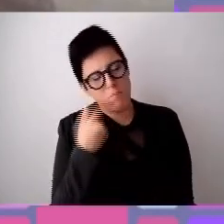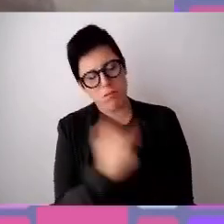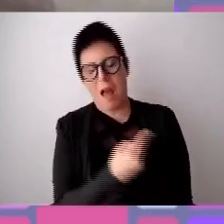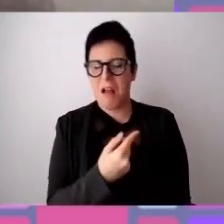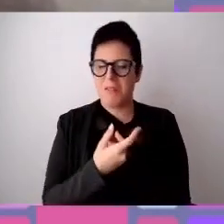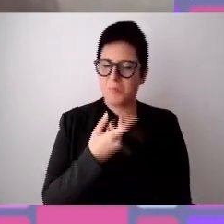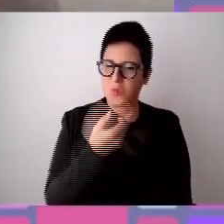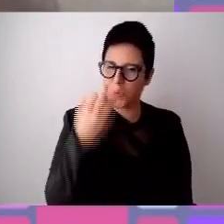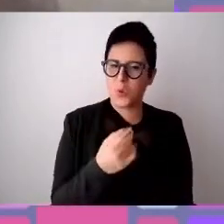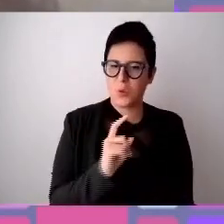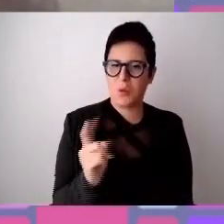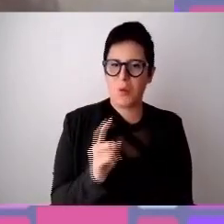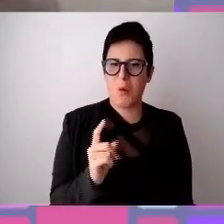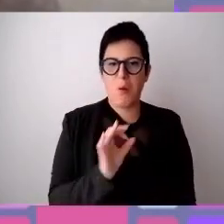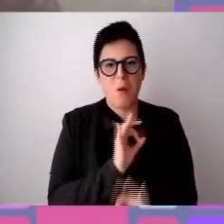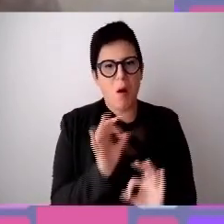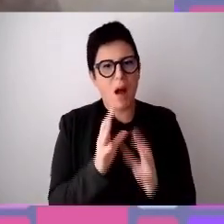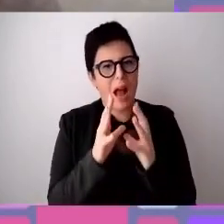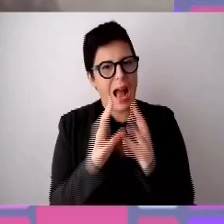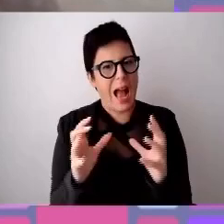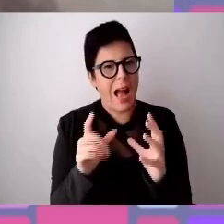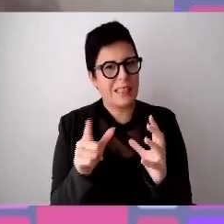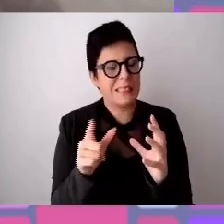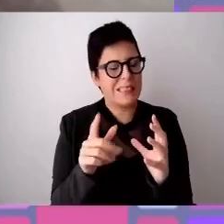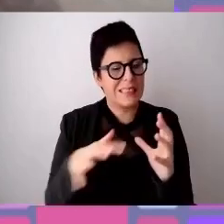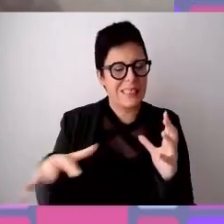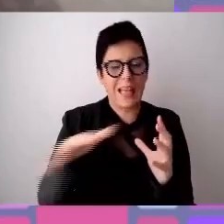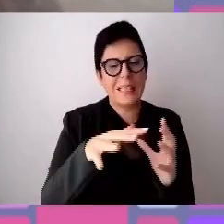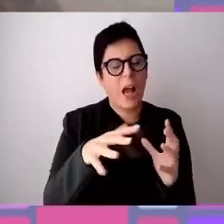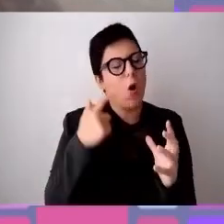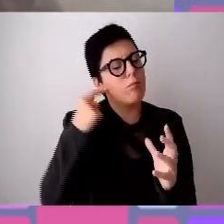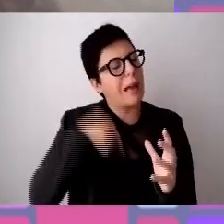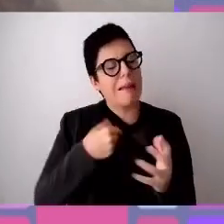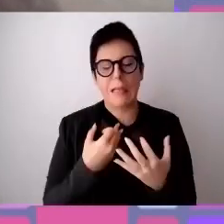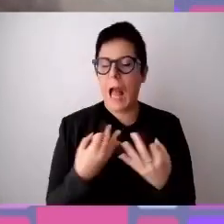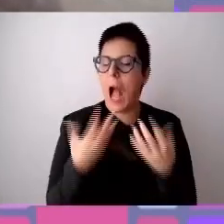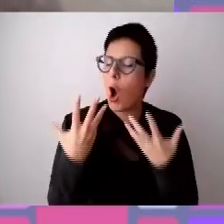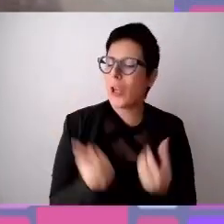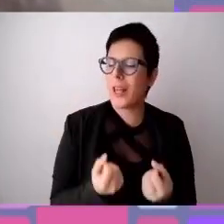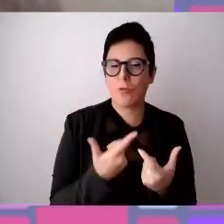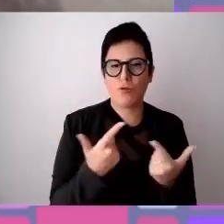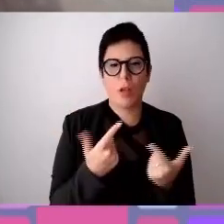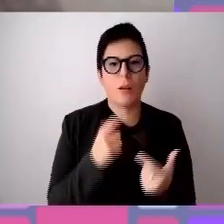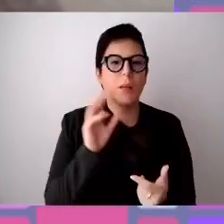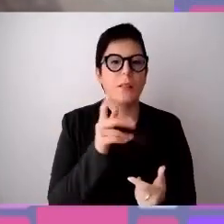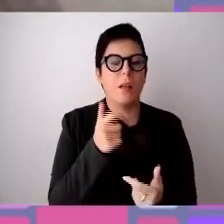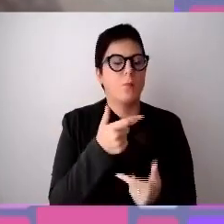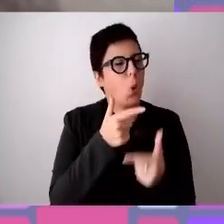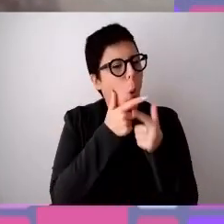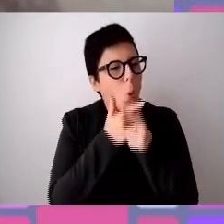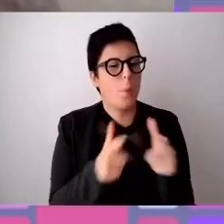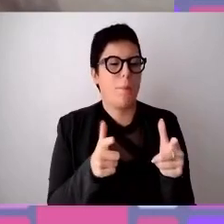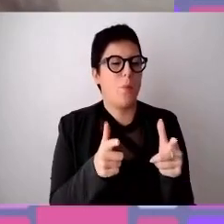di climi aziendali non accoglienti, proprio perché appunto ci possono essere un uso del linguaggio